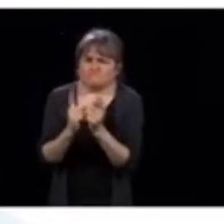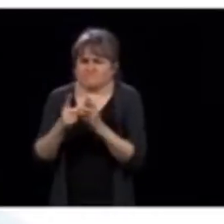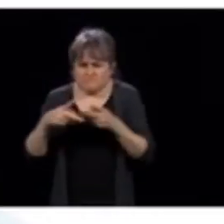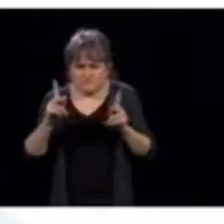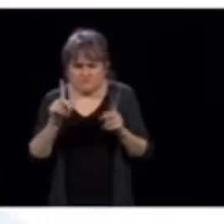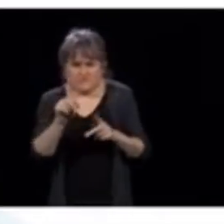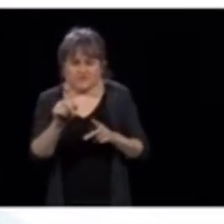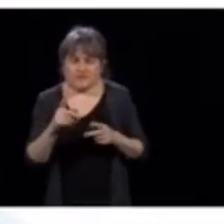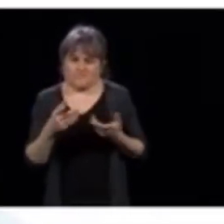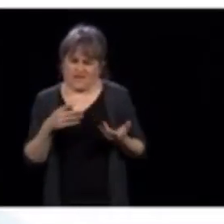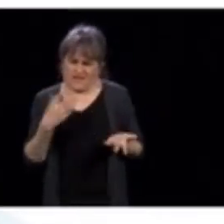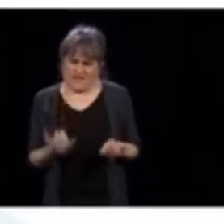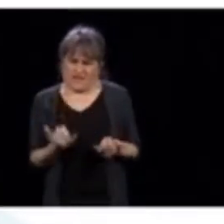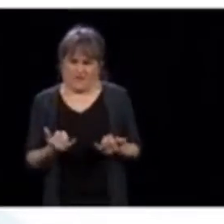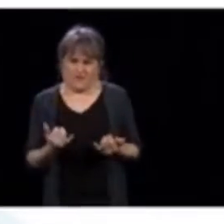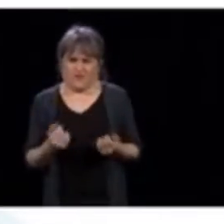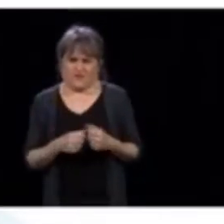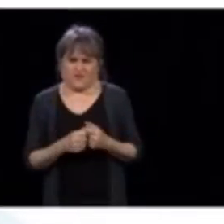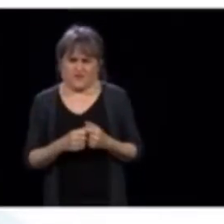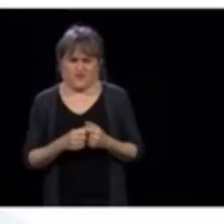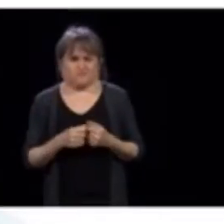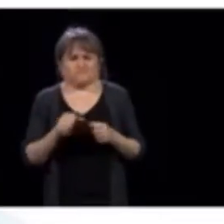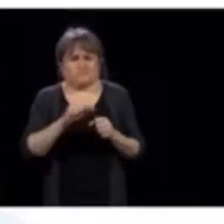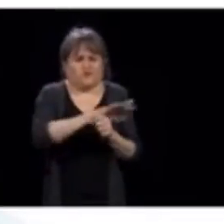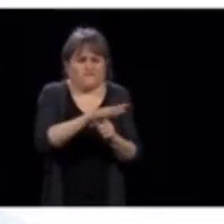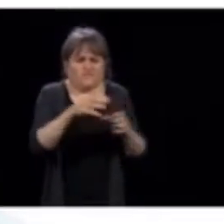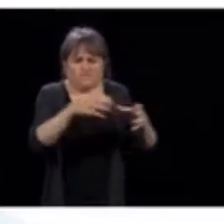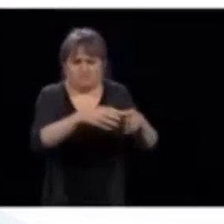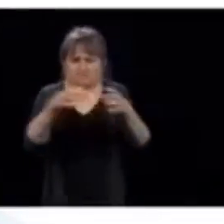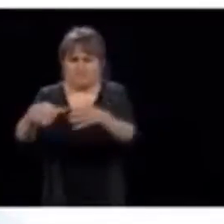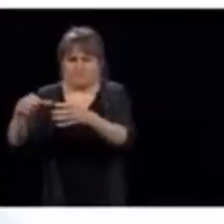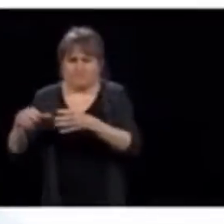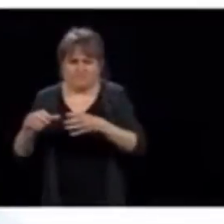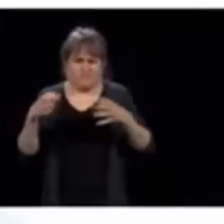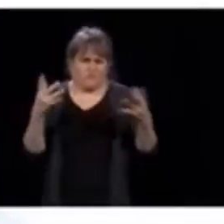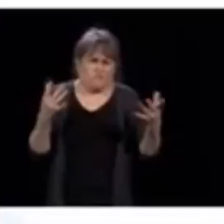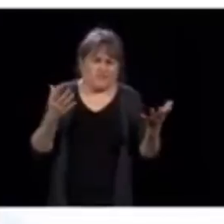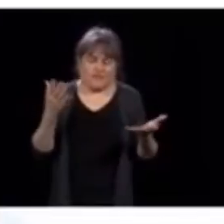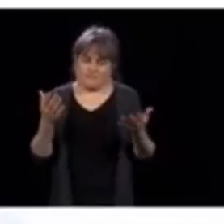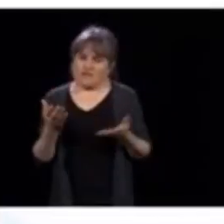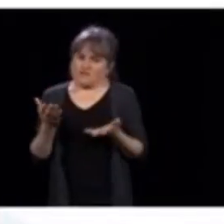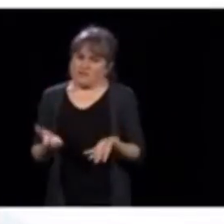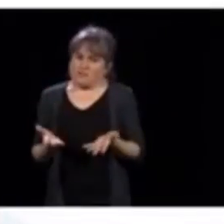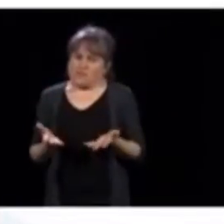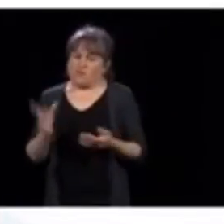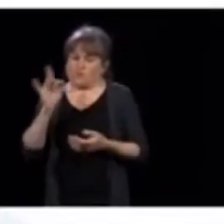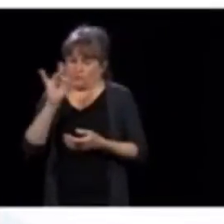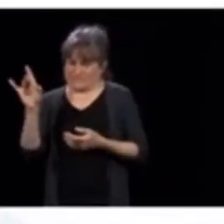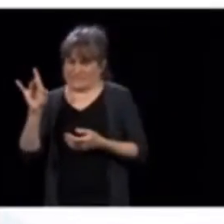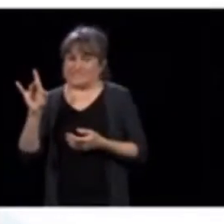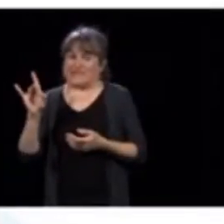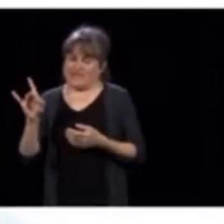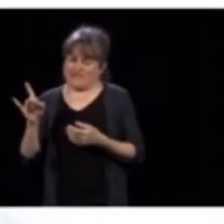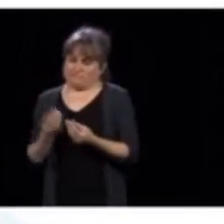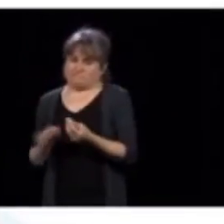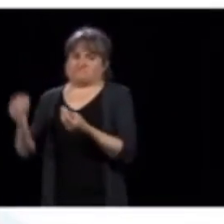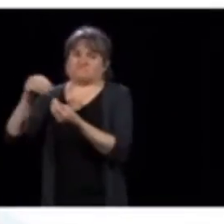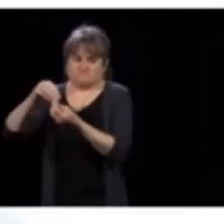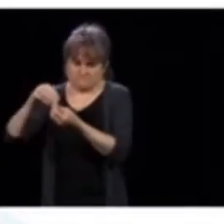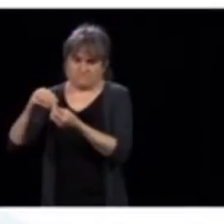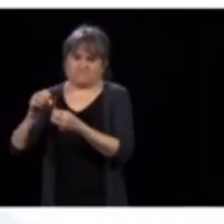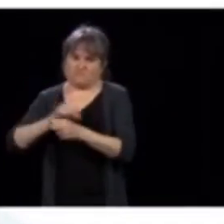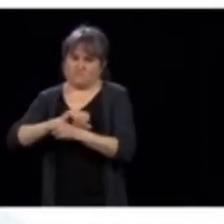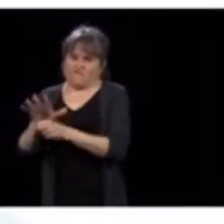alors que le dépistage est limité aux personnes malades ou à peu près le personnel de la santé. 800, 900 cas qui rentrent par jour alors qu'on est